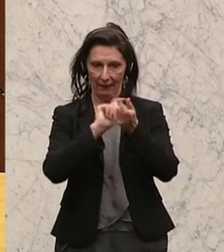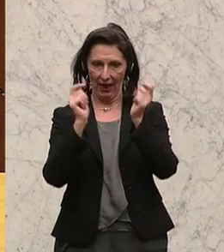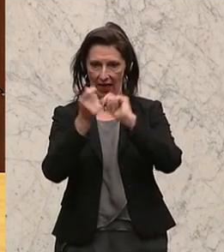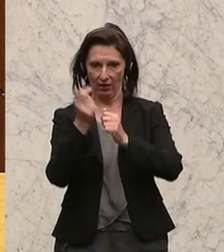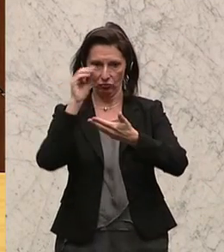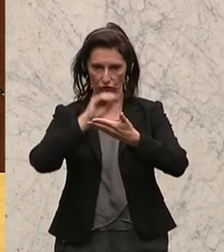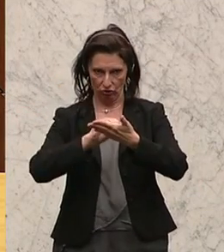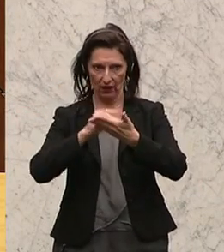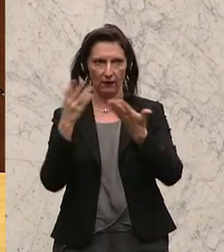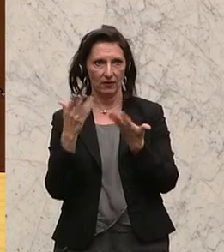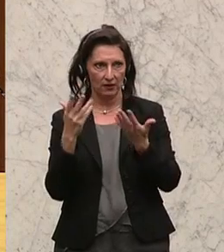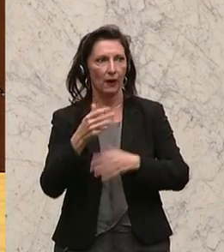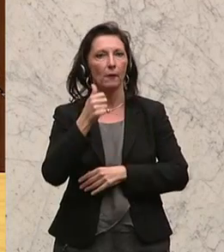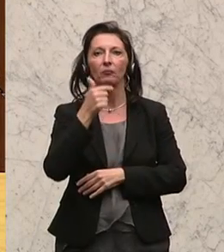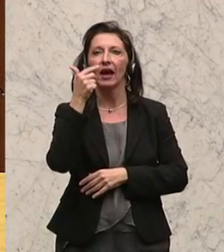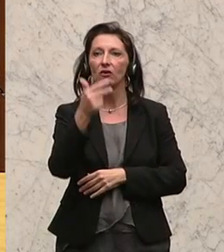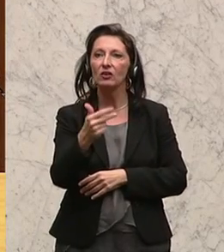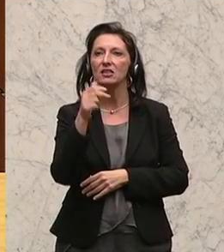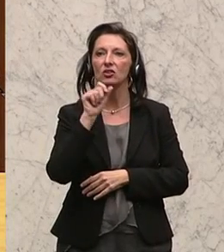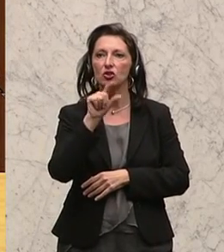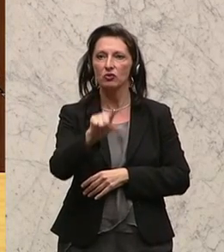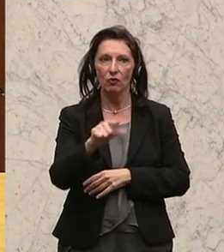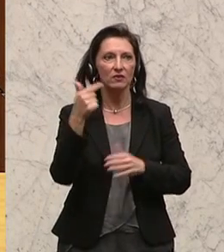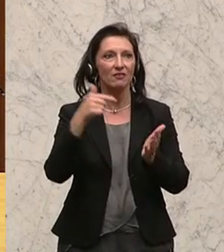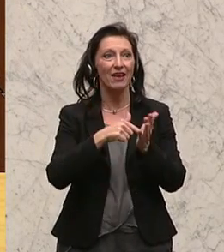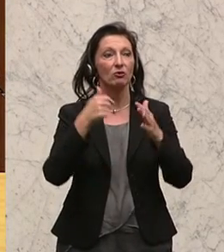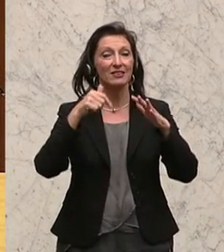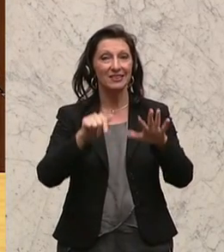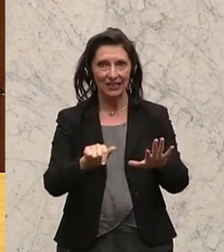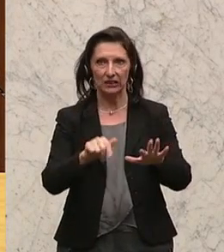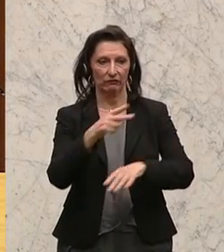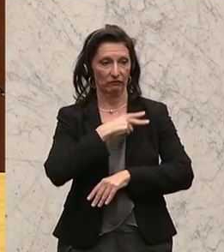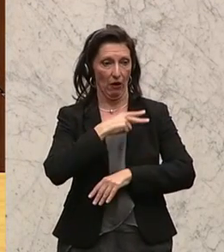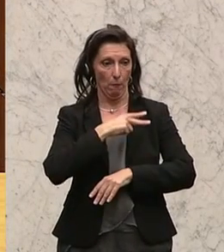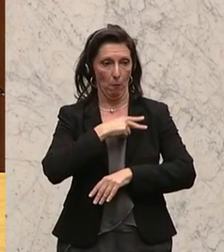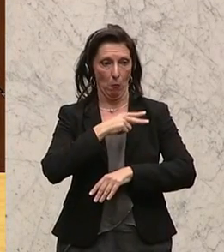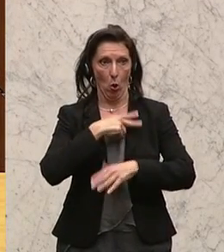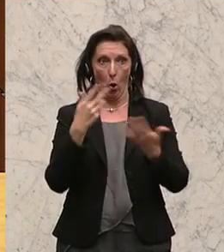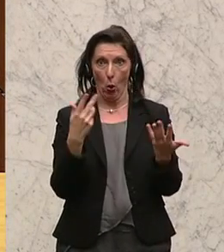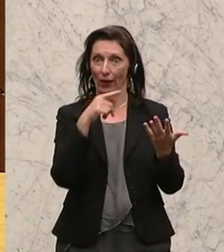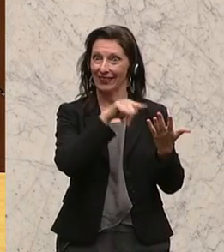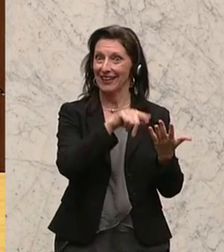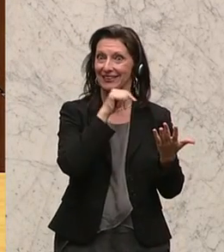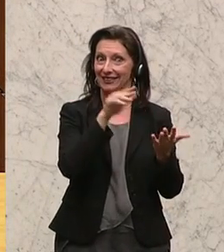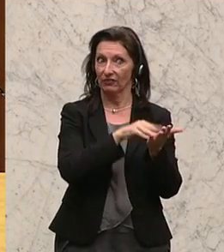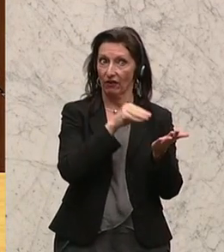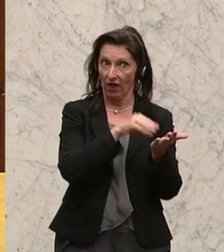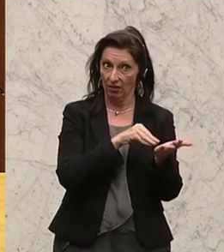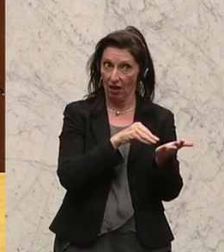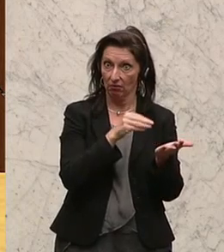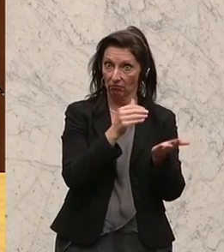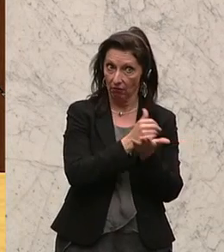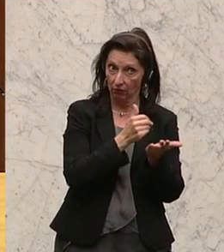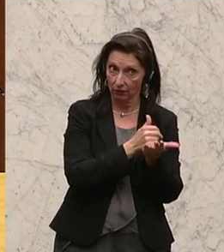Abkommen für am 31.12.2016 bestehende Vermögenstrukturen nicht angewendet wird, da die